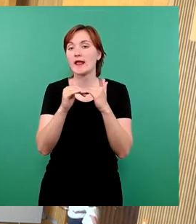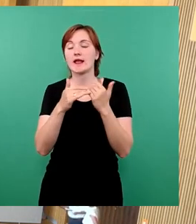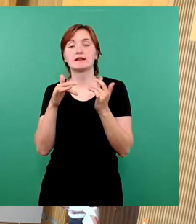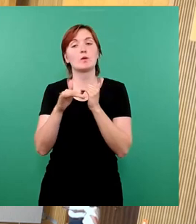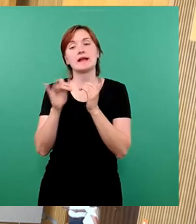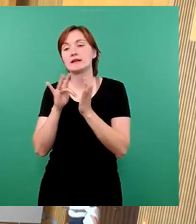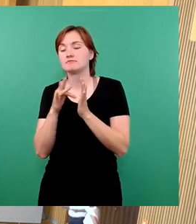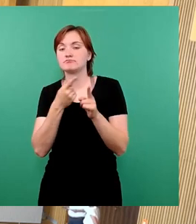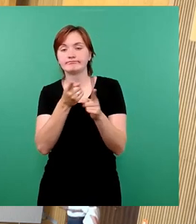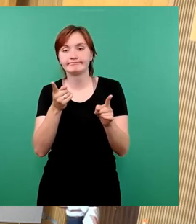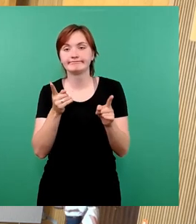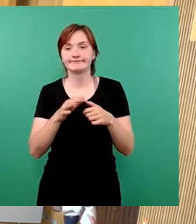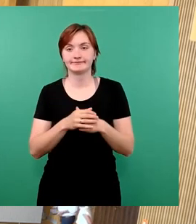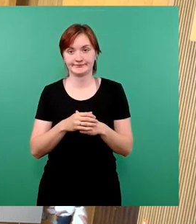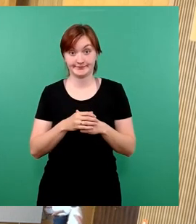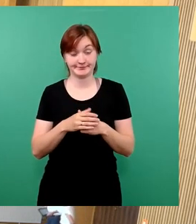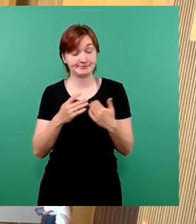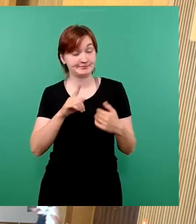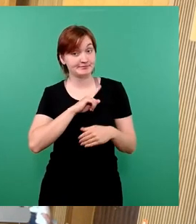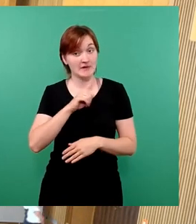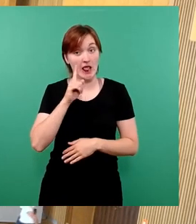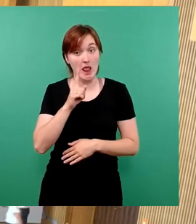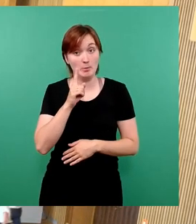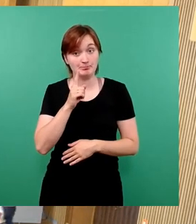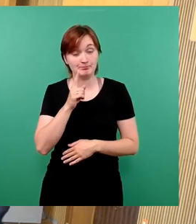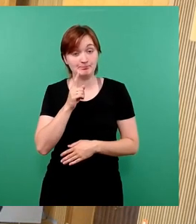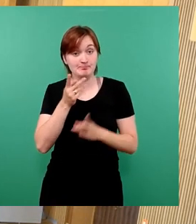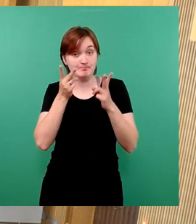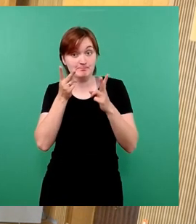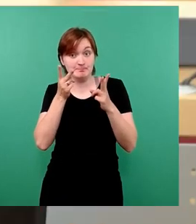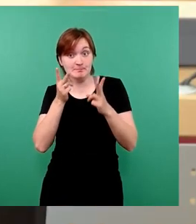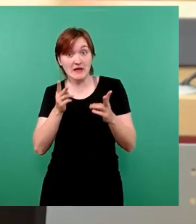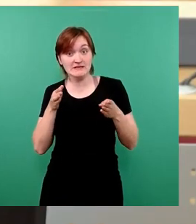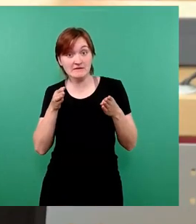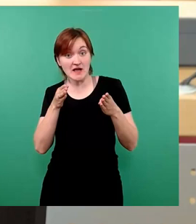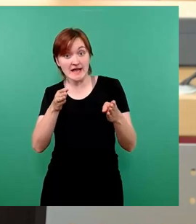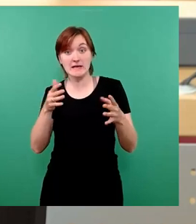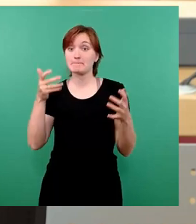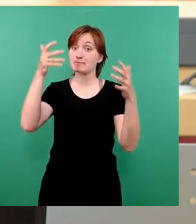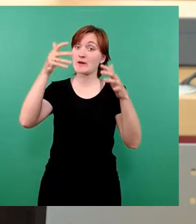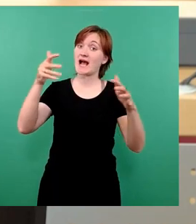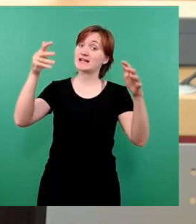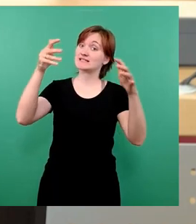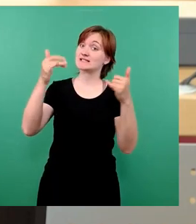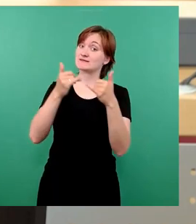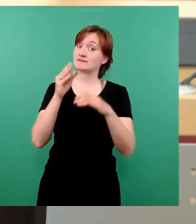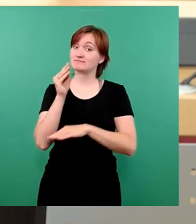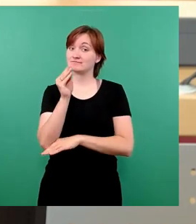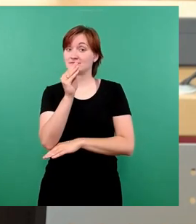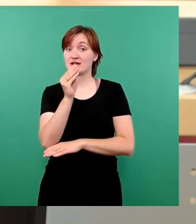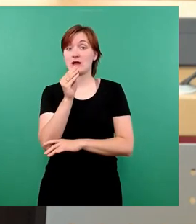Stadtrat, Ich glaube, dass der rechte Weg, ins Paradies einzugehen, der ist, den Weg zur Hölle